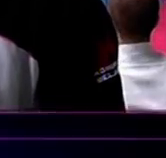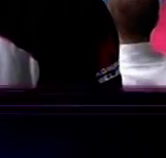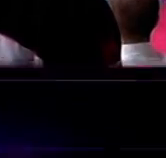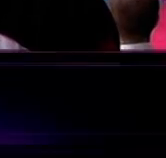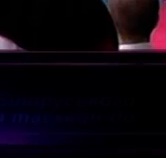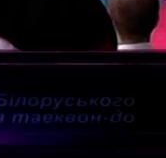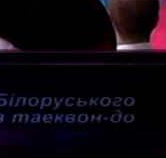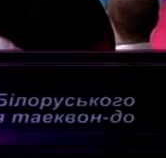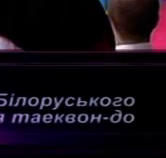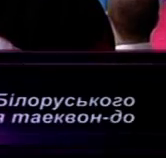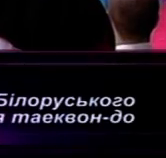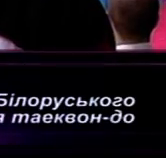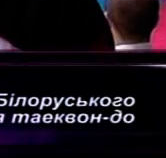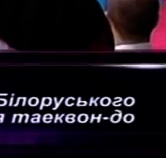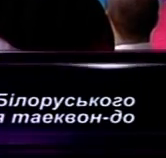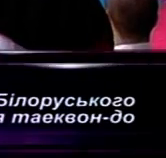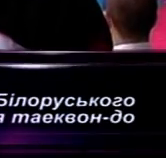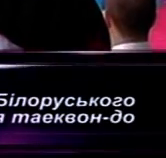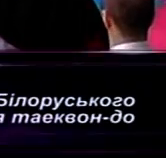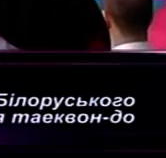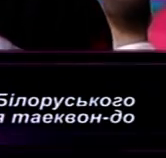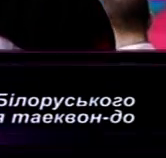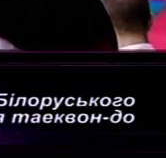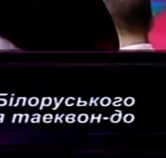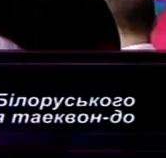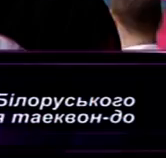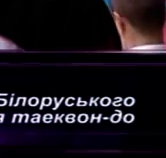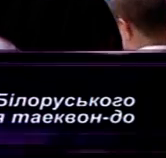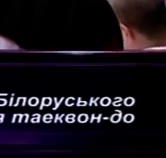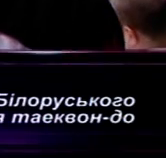вами по собі. Мощна, сильніша команда. Одна з сильніших спортсменів Європи.